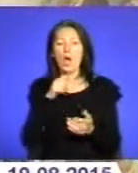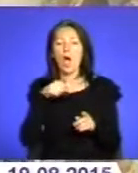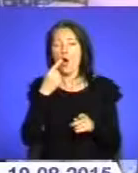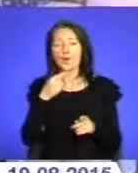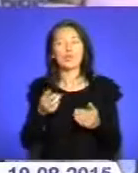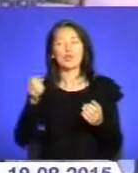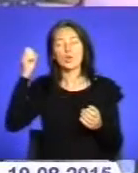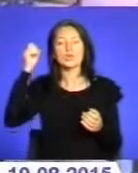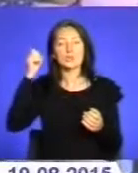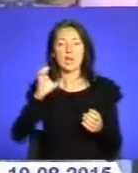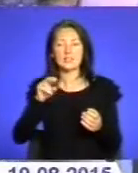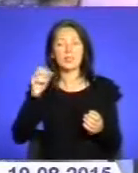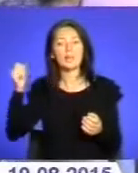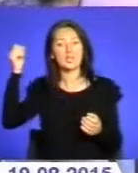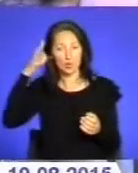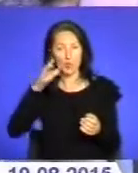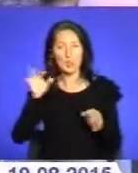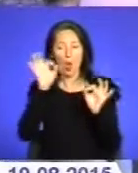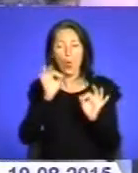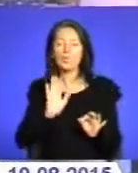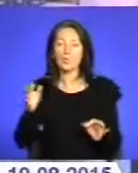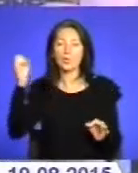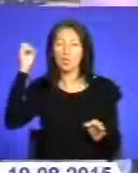осінь буде. Якщо хмарно, то осінь буде дощова.